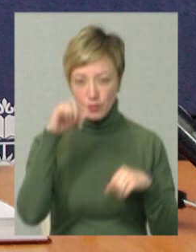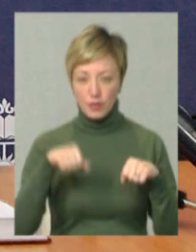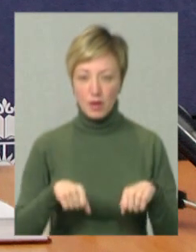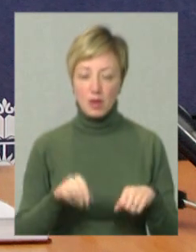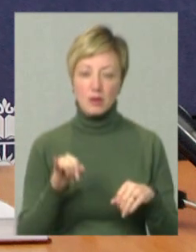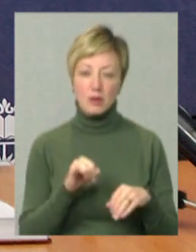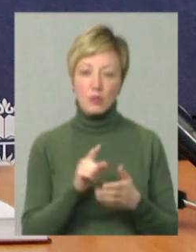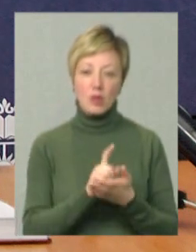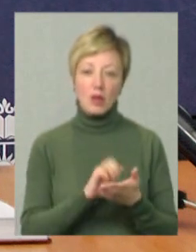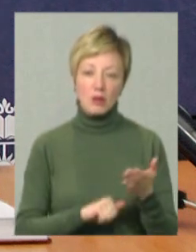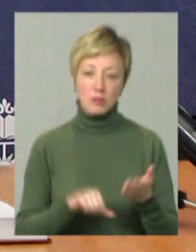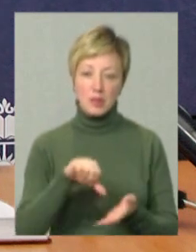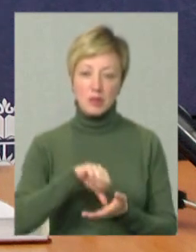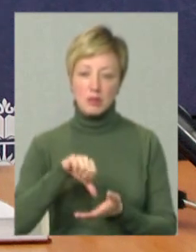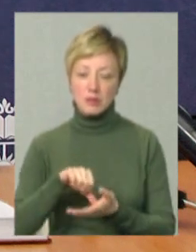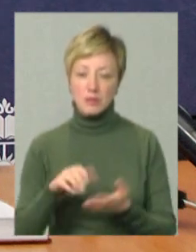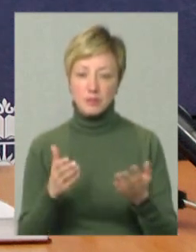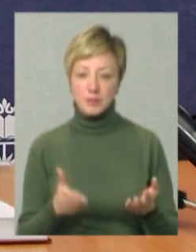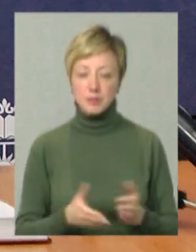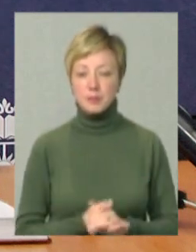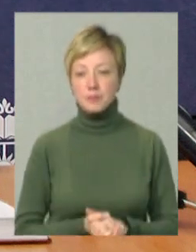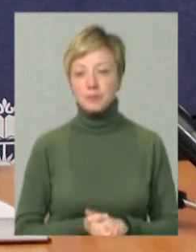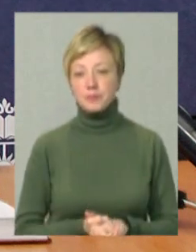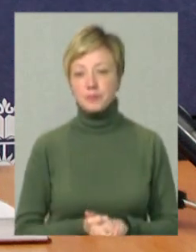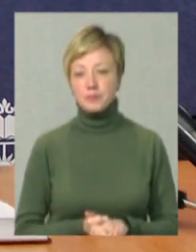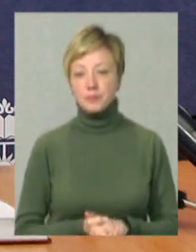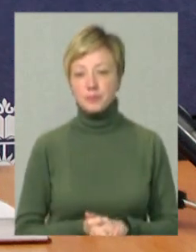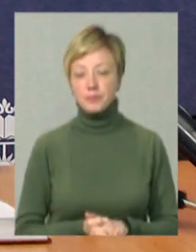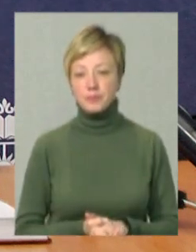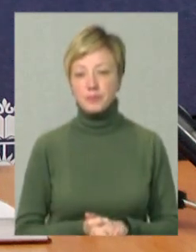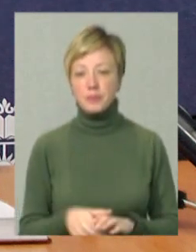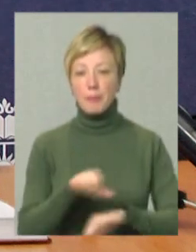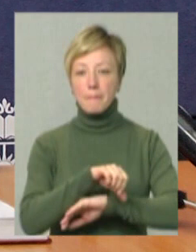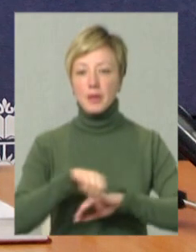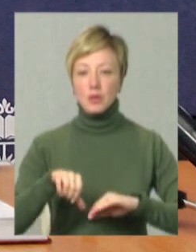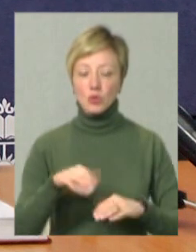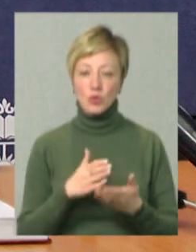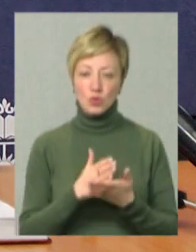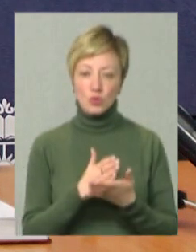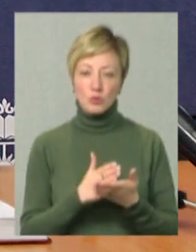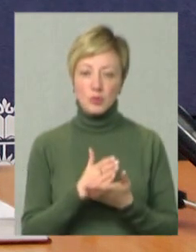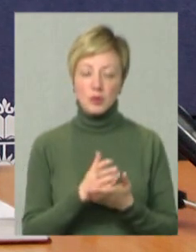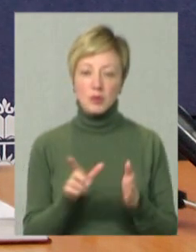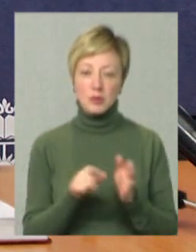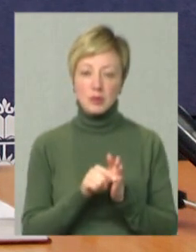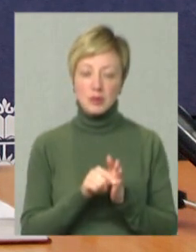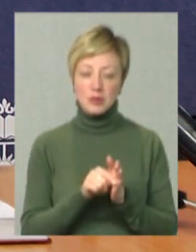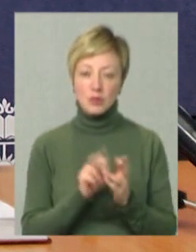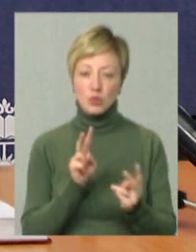державної влади, із представниками податкової, представниками митної служби, із